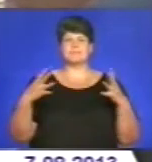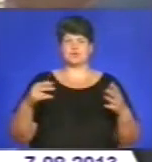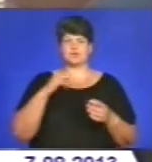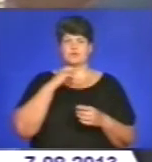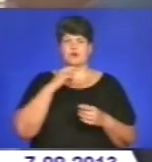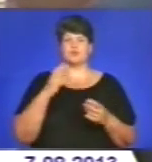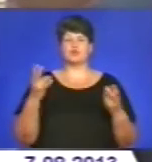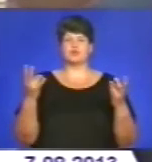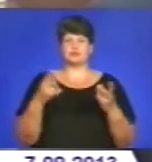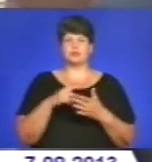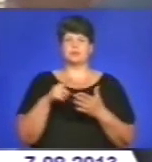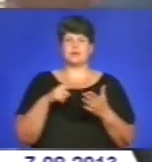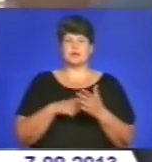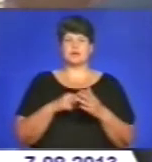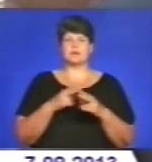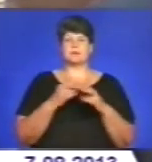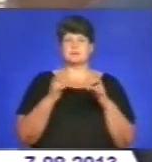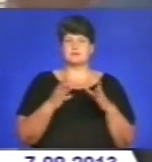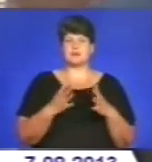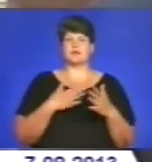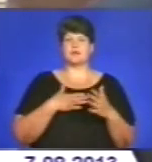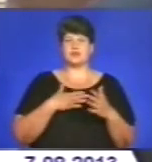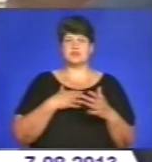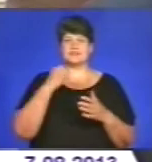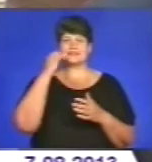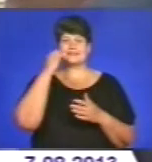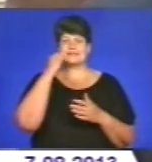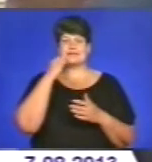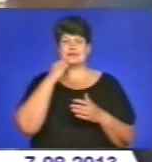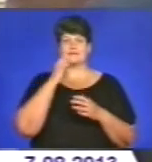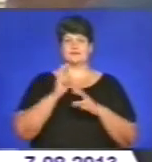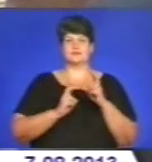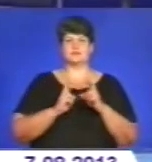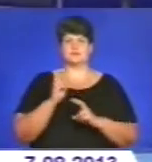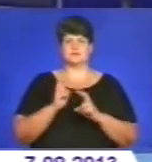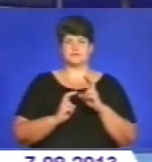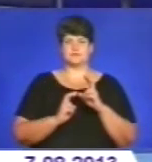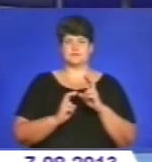потребують питання безпеки на наших, на жаль, застарілих виробництвах.